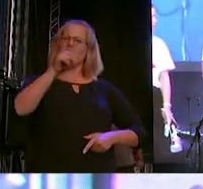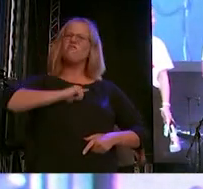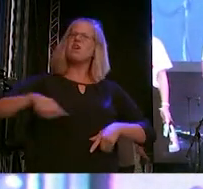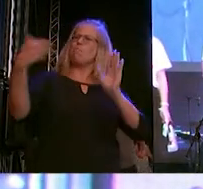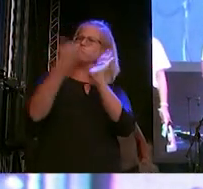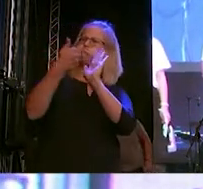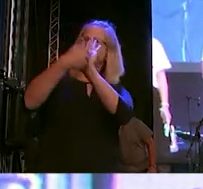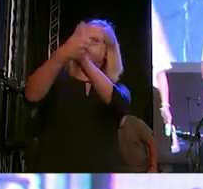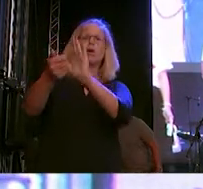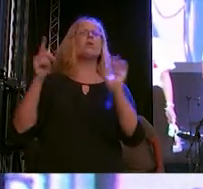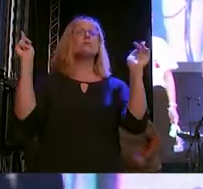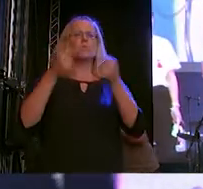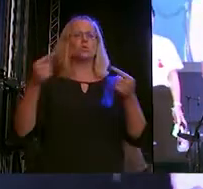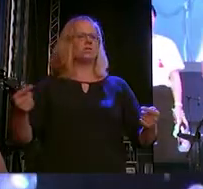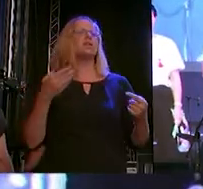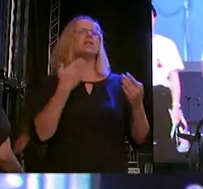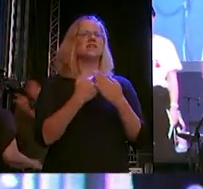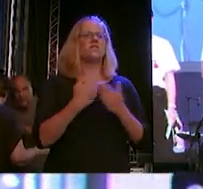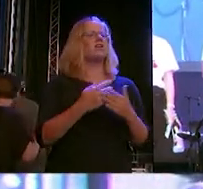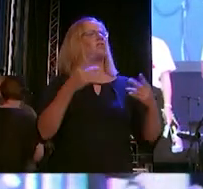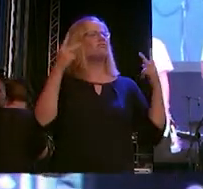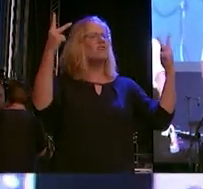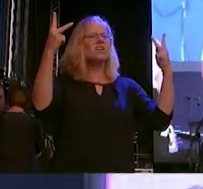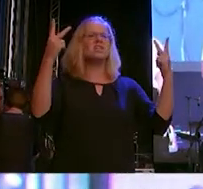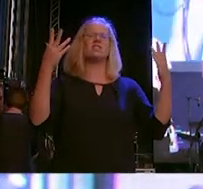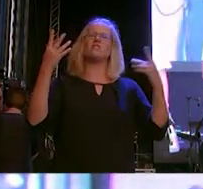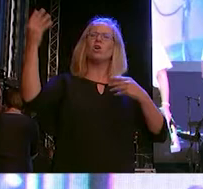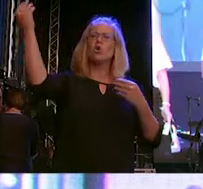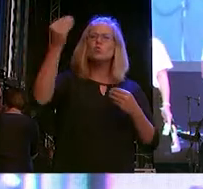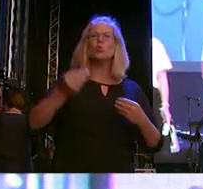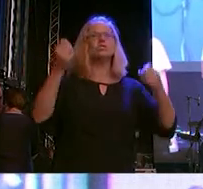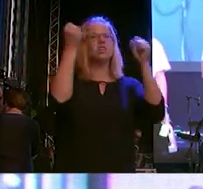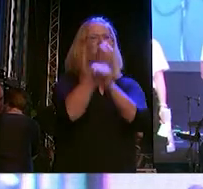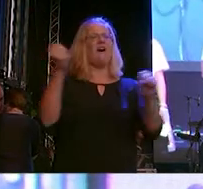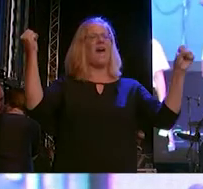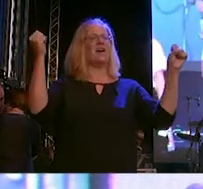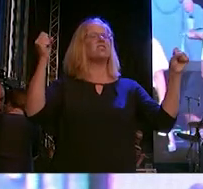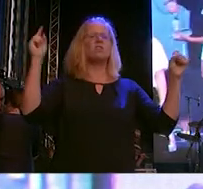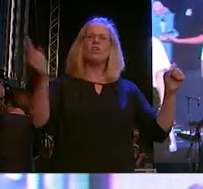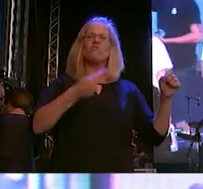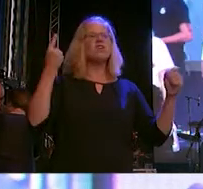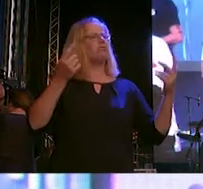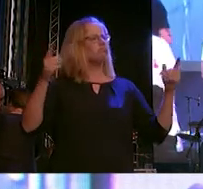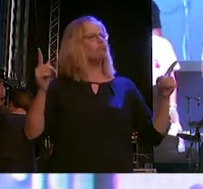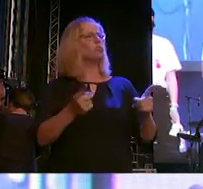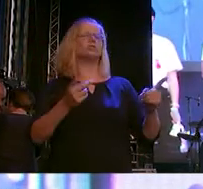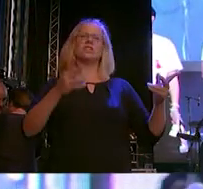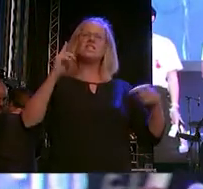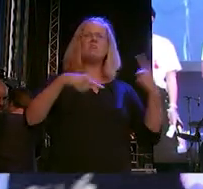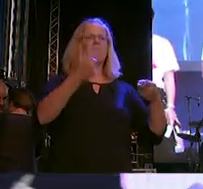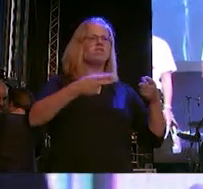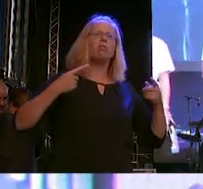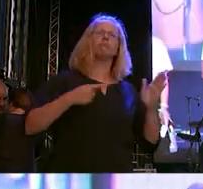wären. Umso wichtiger ist es, dass wir die Kunstfreiheit als Widerstand erproben und nicht als heiligen Gral vor uns